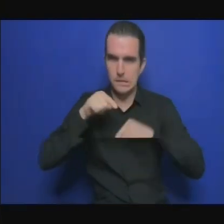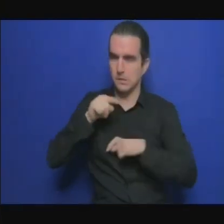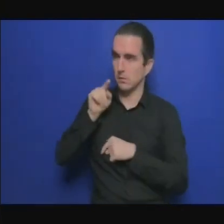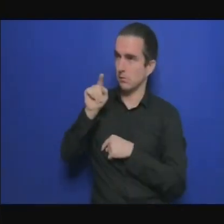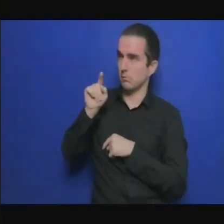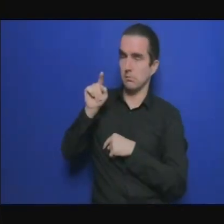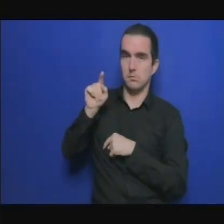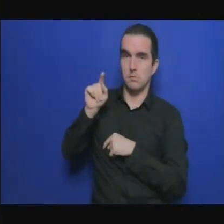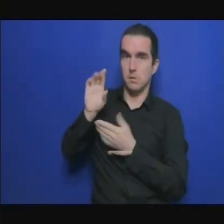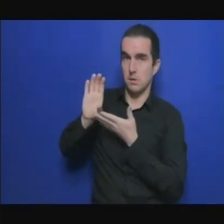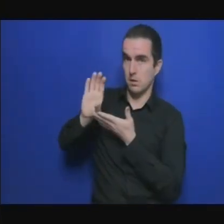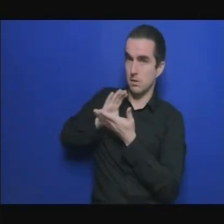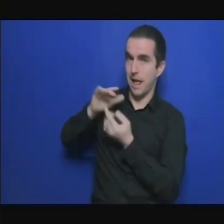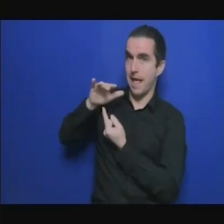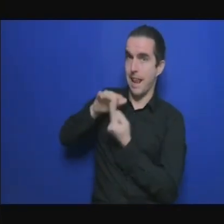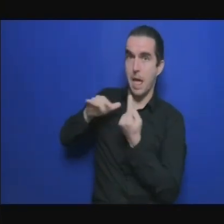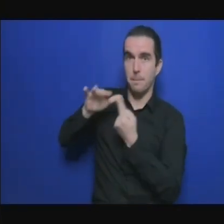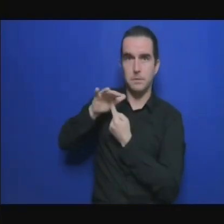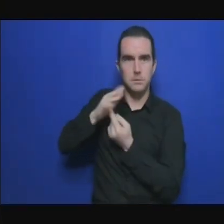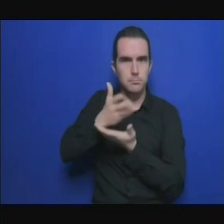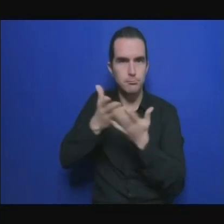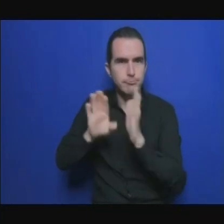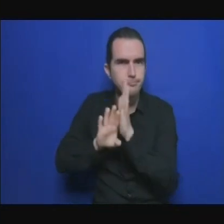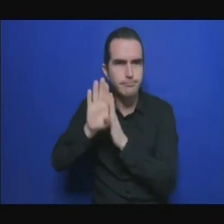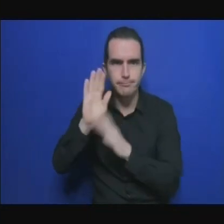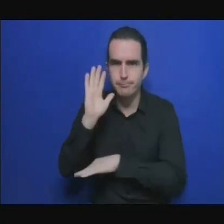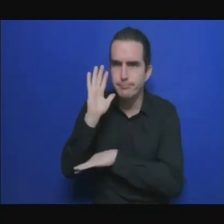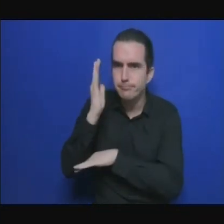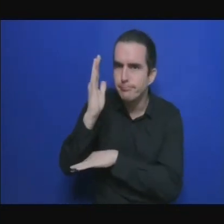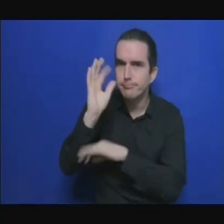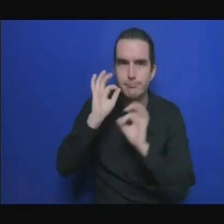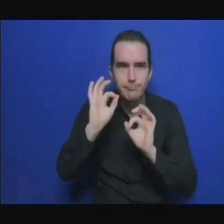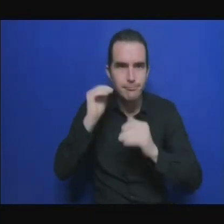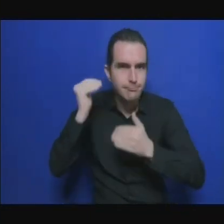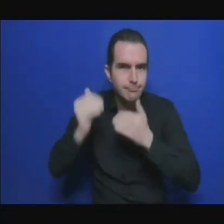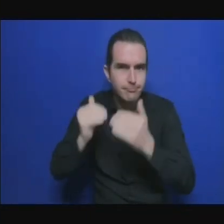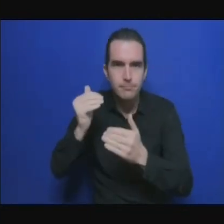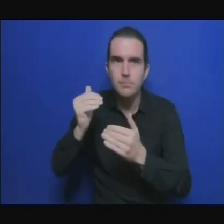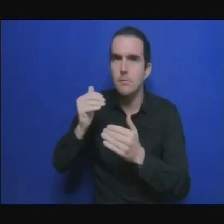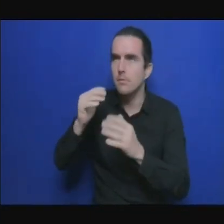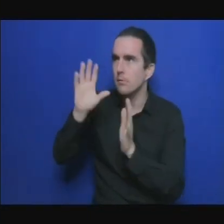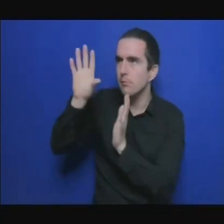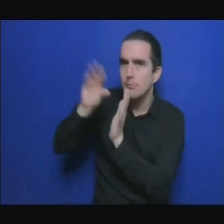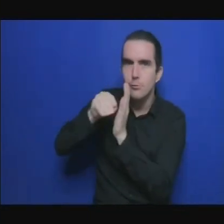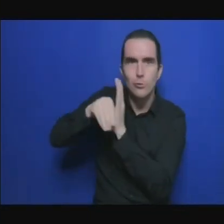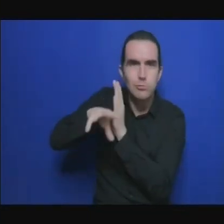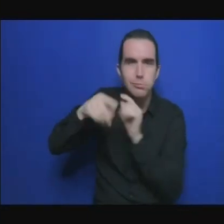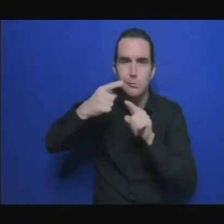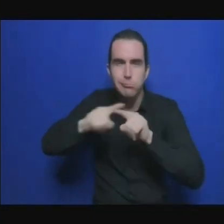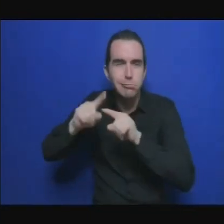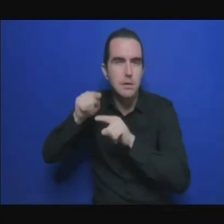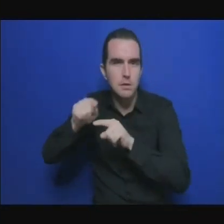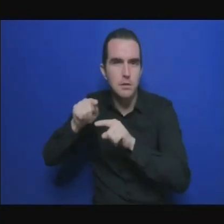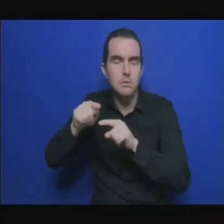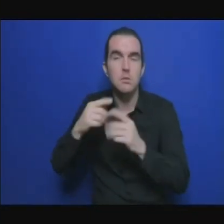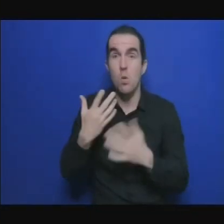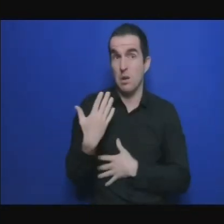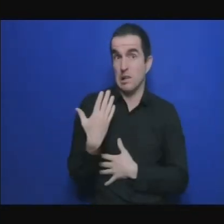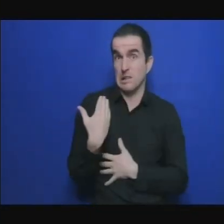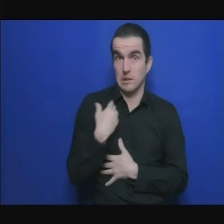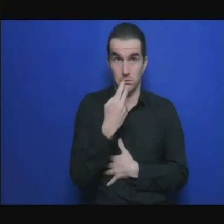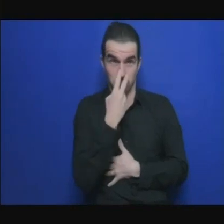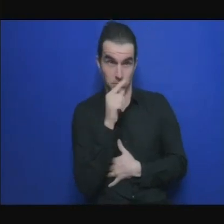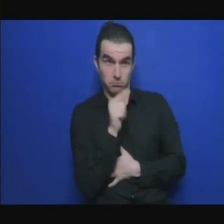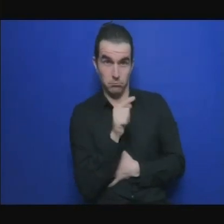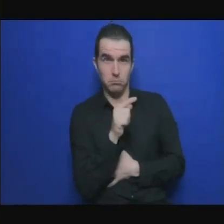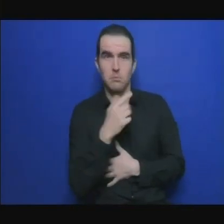banque qui a rendu des fonds au fonds vert pour le climat car la banque ne peut pas utiliser cet argent